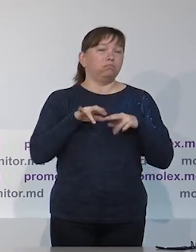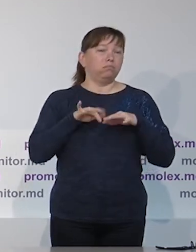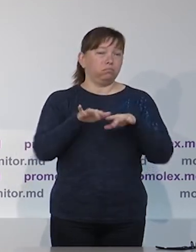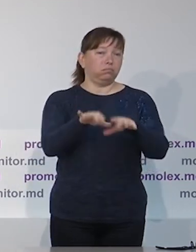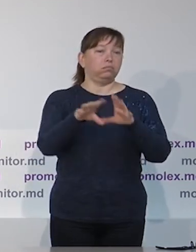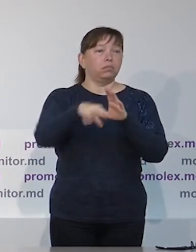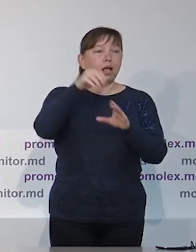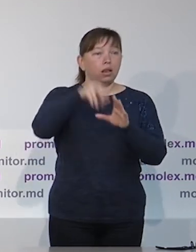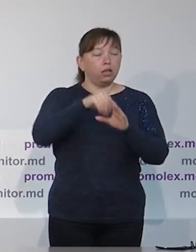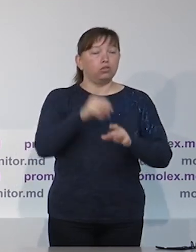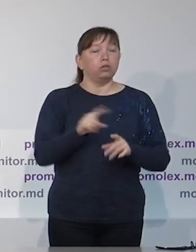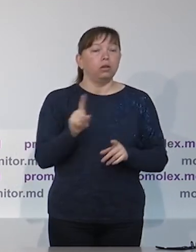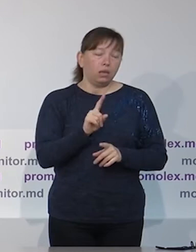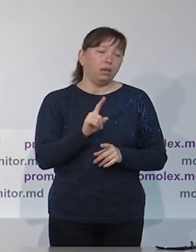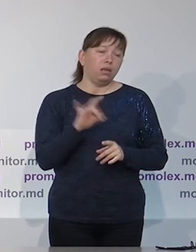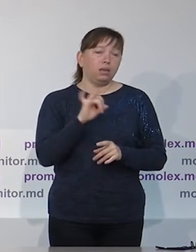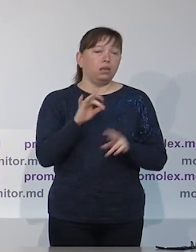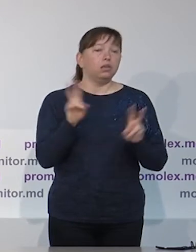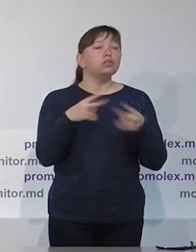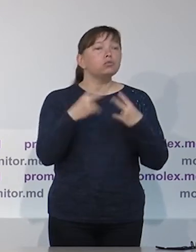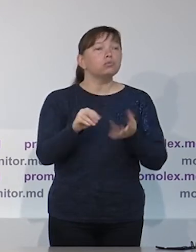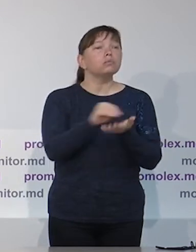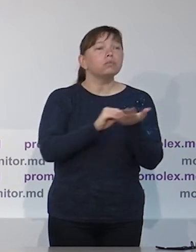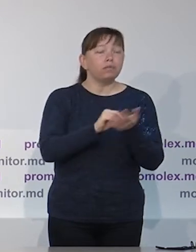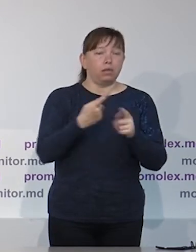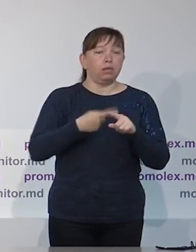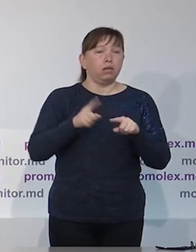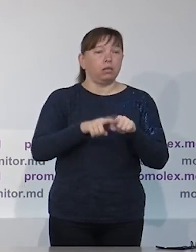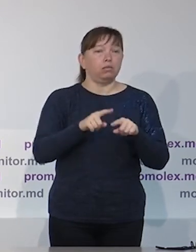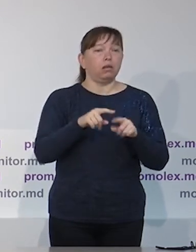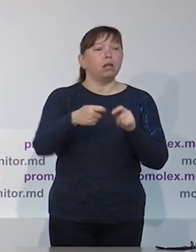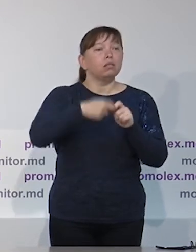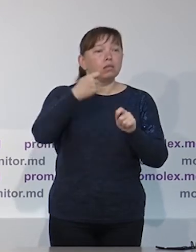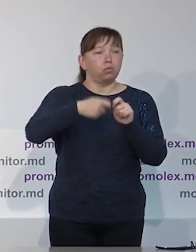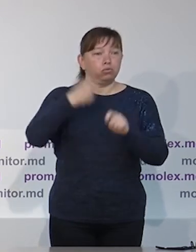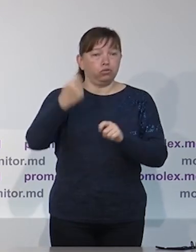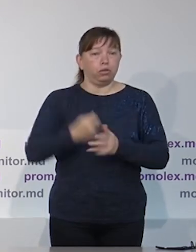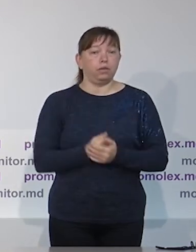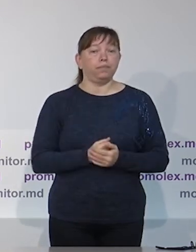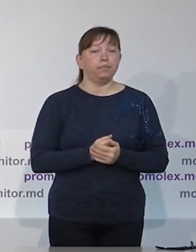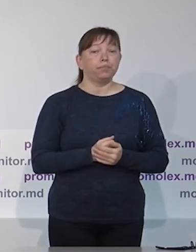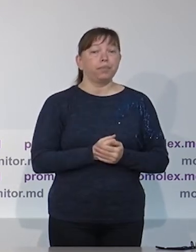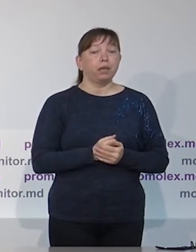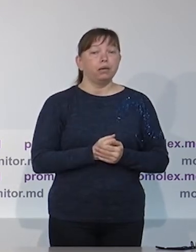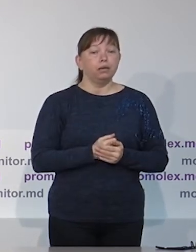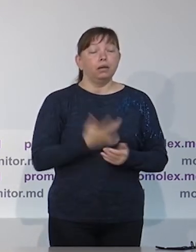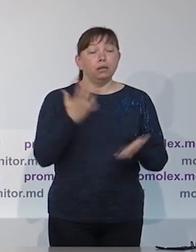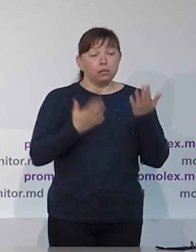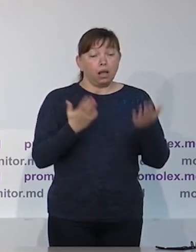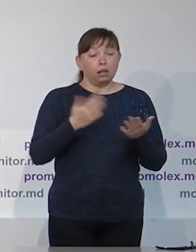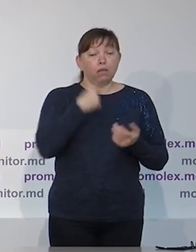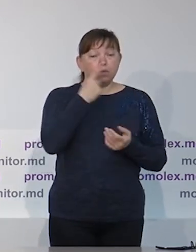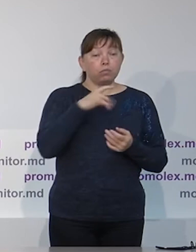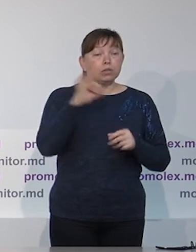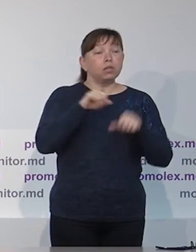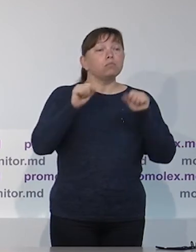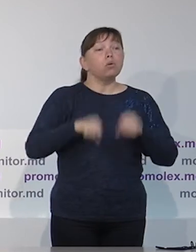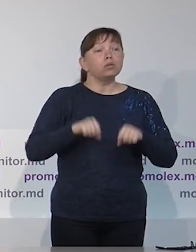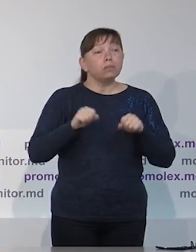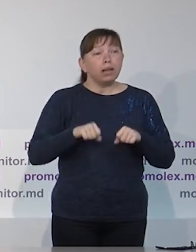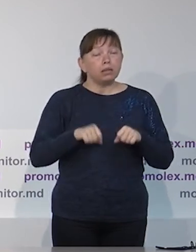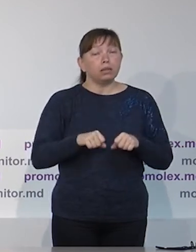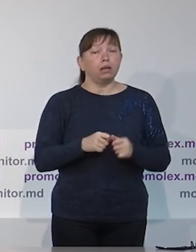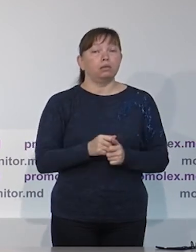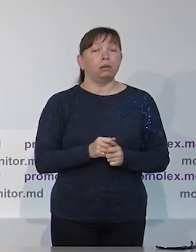неблагоприятные последствия для организации выборов, и было бы нежелательно, чтобы такое